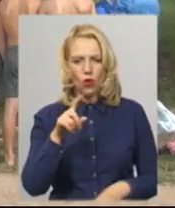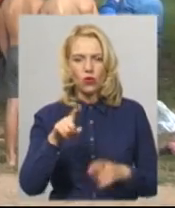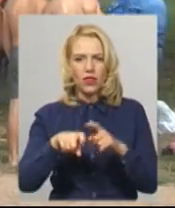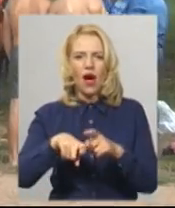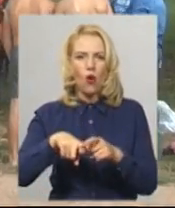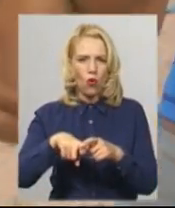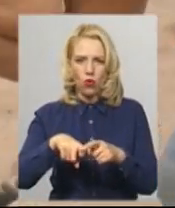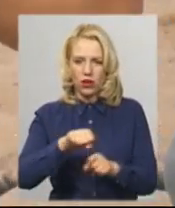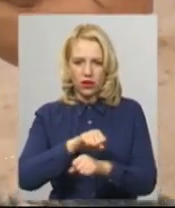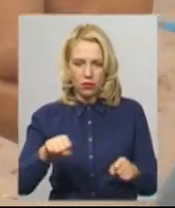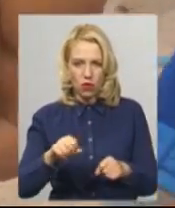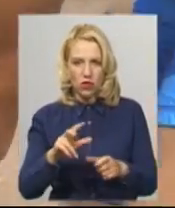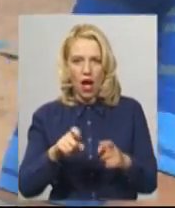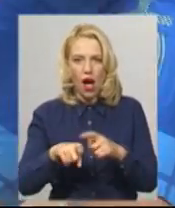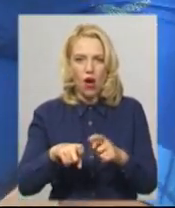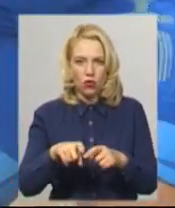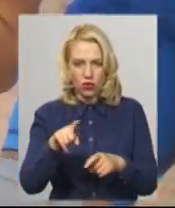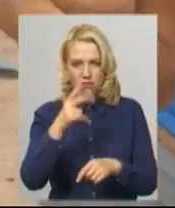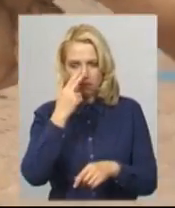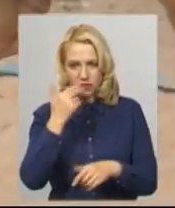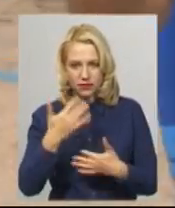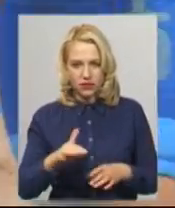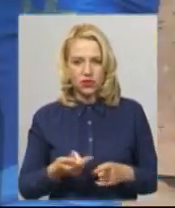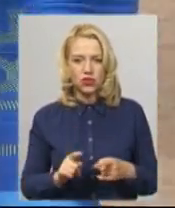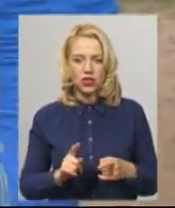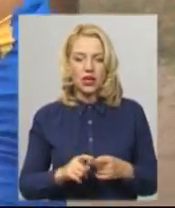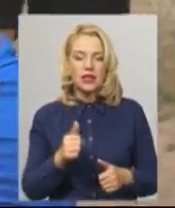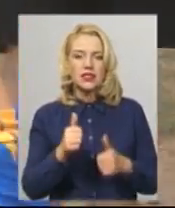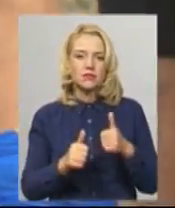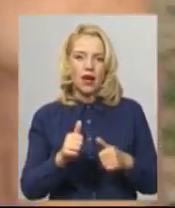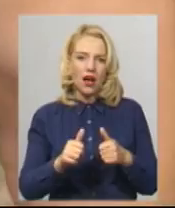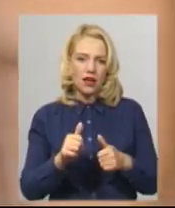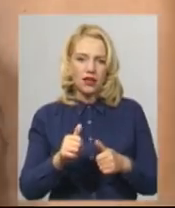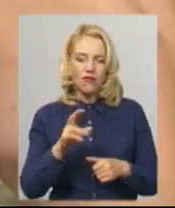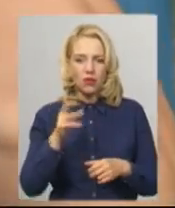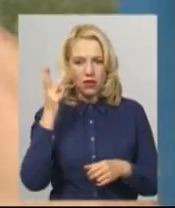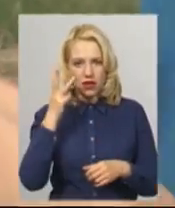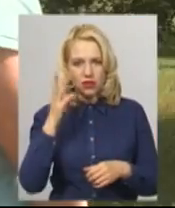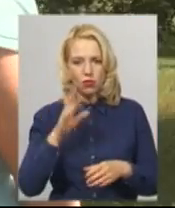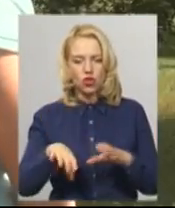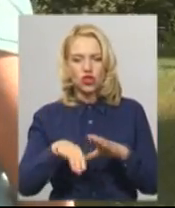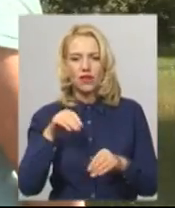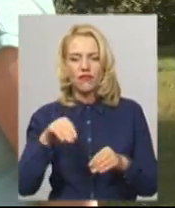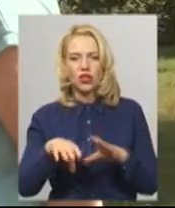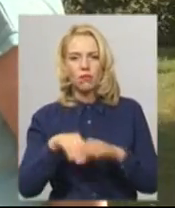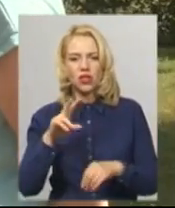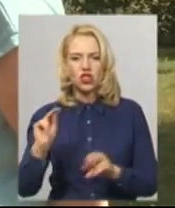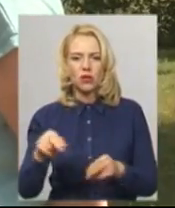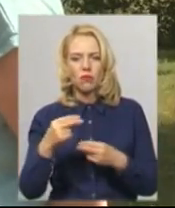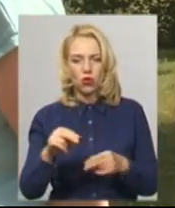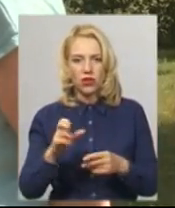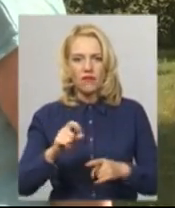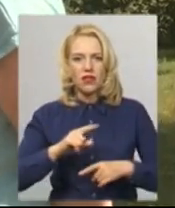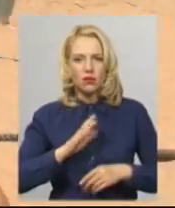виконую з колін». Змагання у Хмельницькому відбіркові на чемпіонат України з пляжної боротьби. Фінал відбудеться у селищі міського типу Затоку